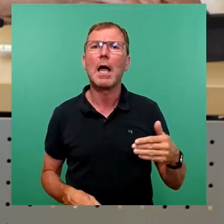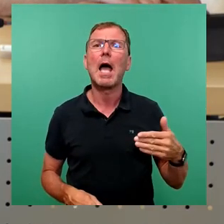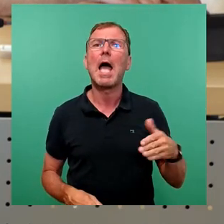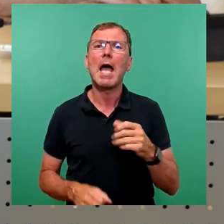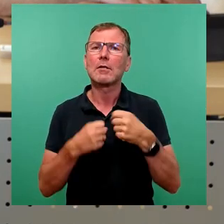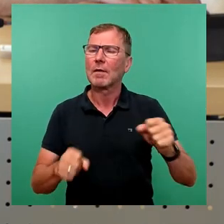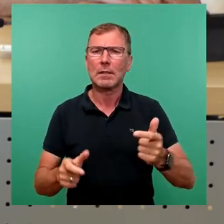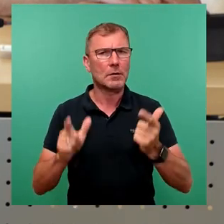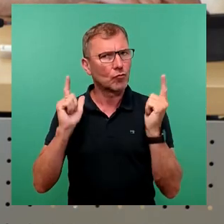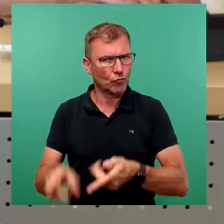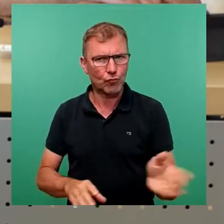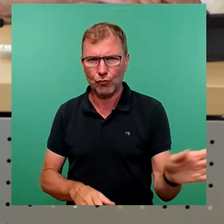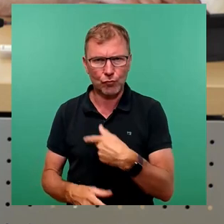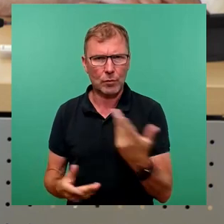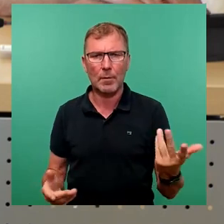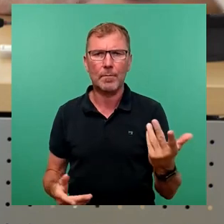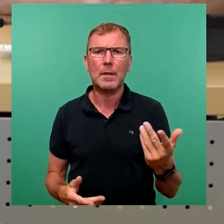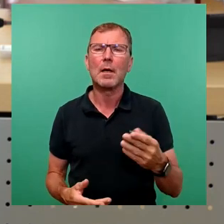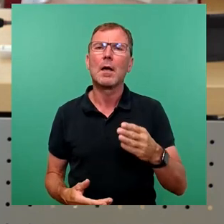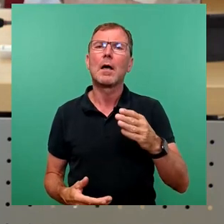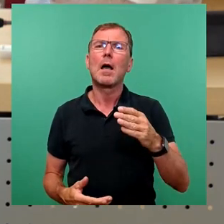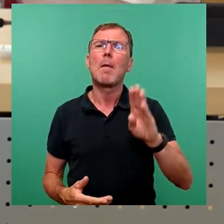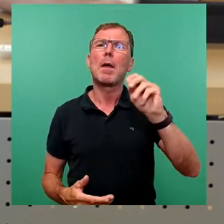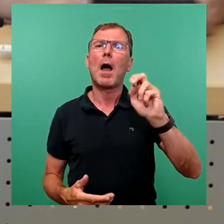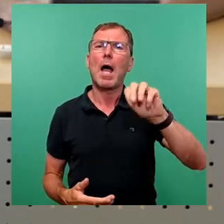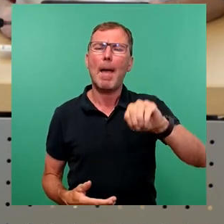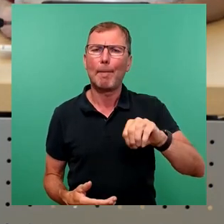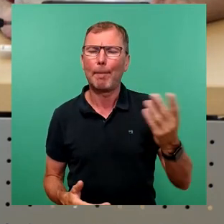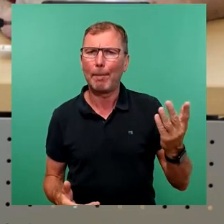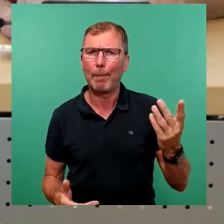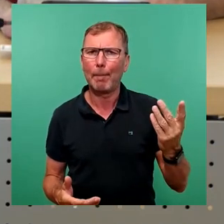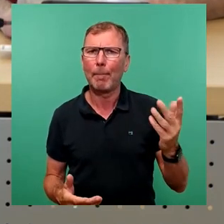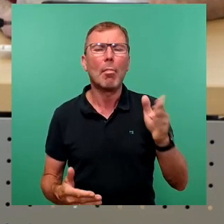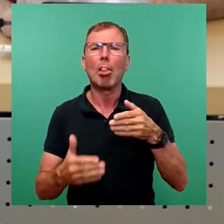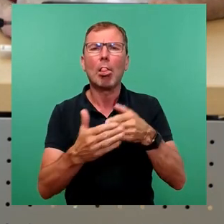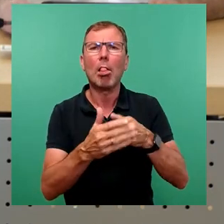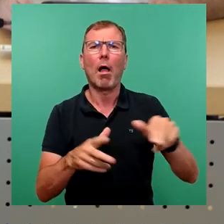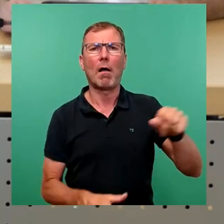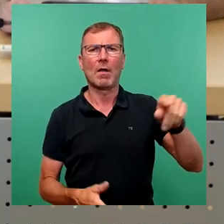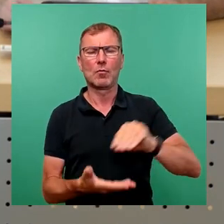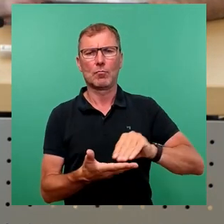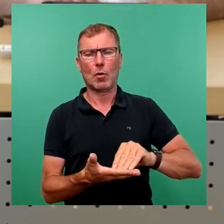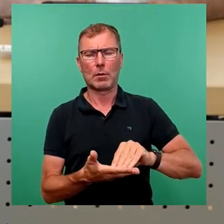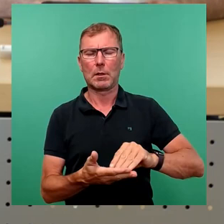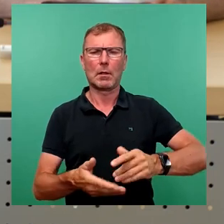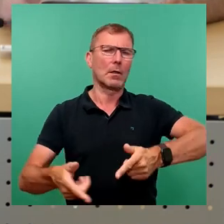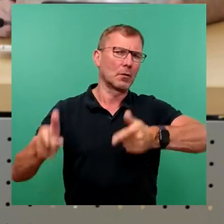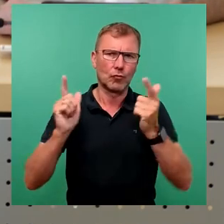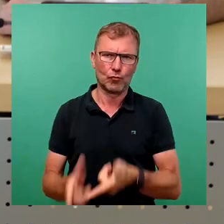und die BRN ist an den Hürden der Verwaltungsbürokratie gescheitert.